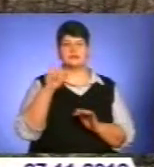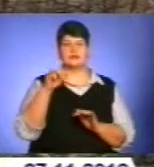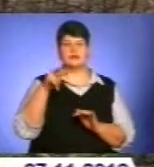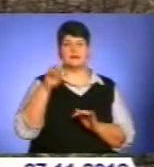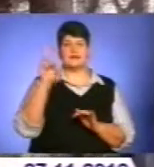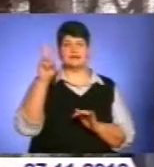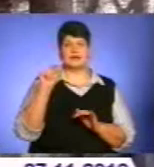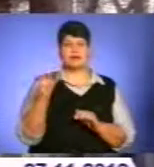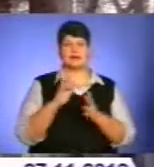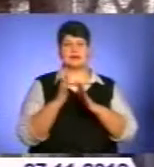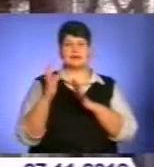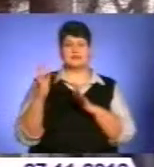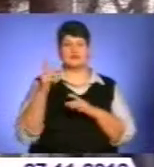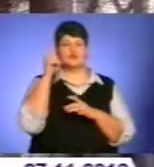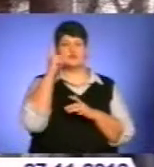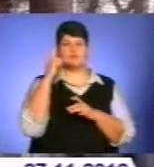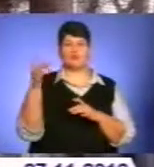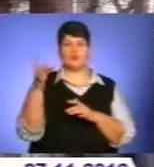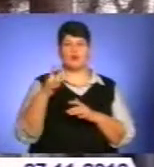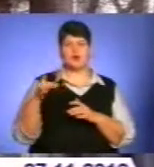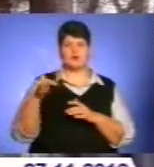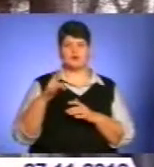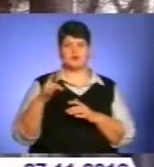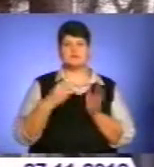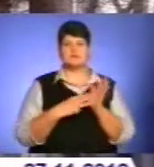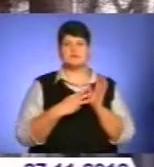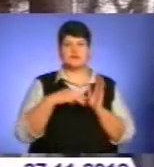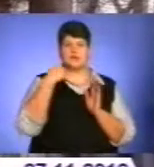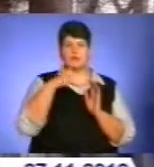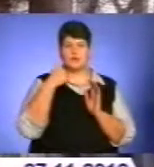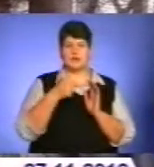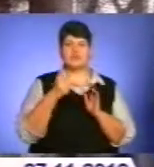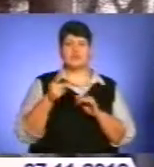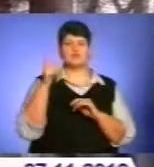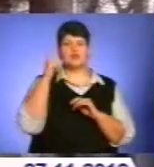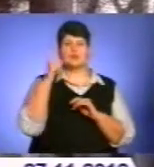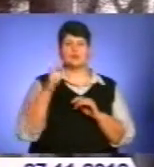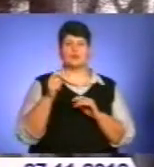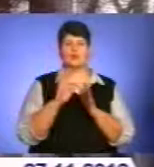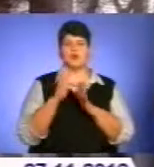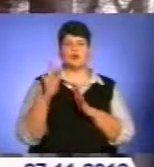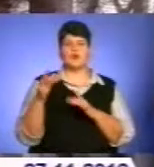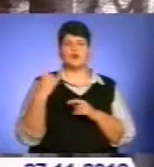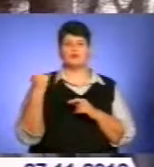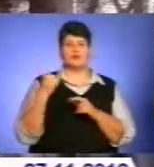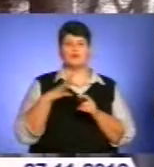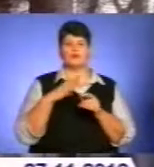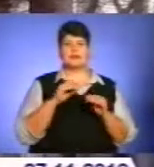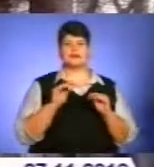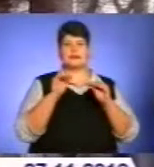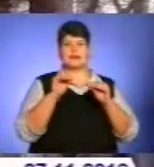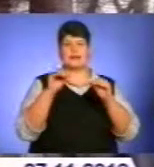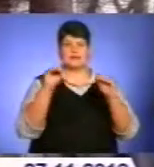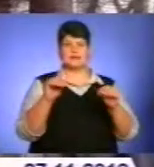Чортківщині. В 80-х роках на базі Чортківського лісового господарства була закладена клонова плантація